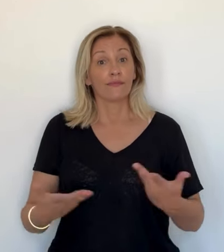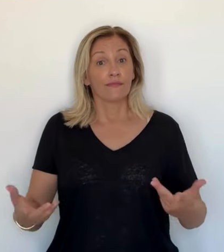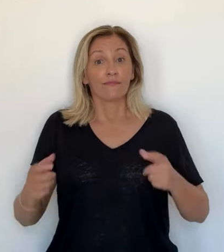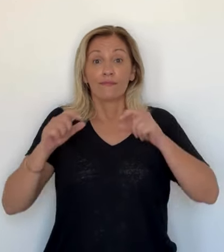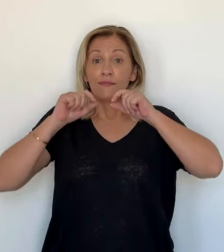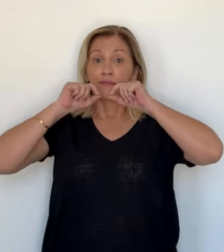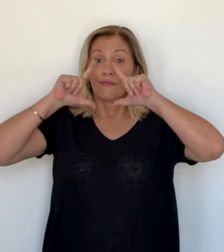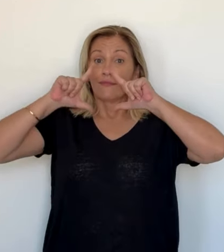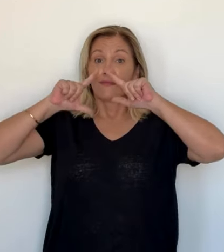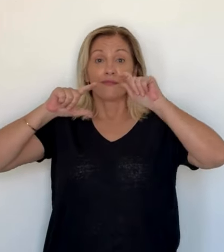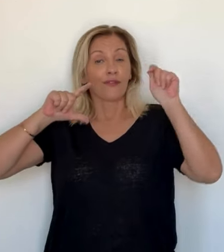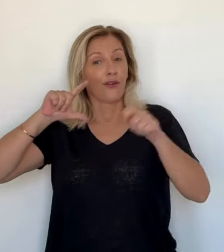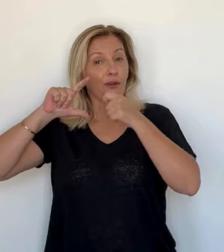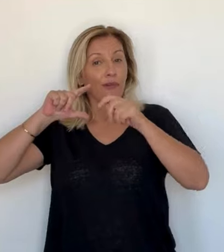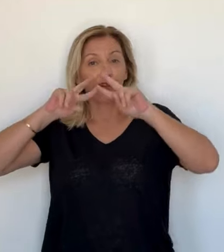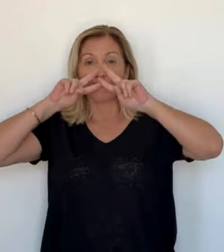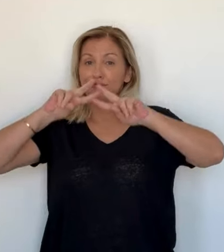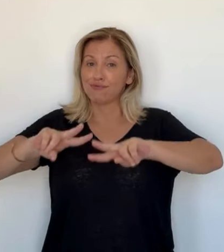on l'est.